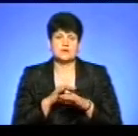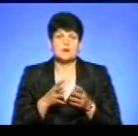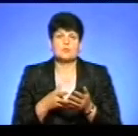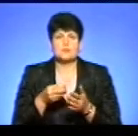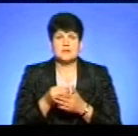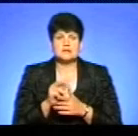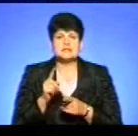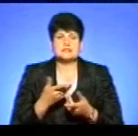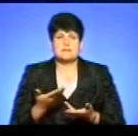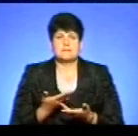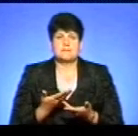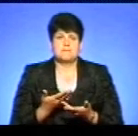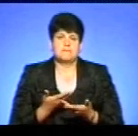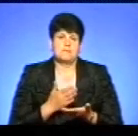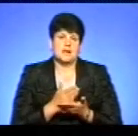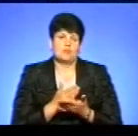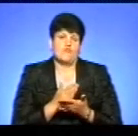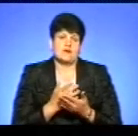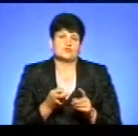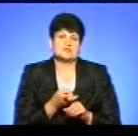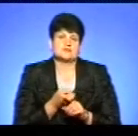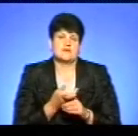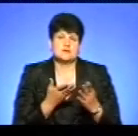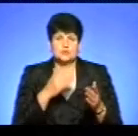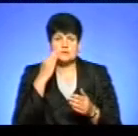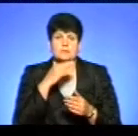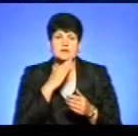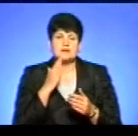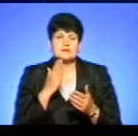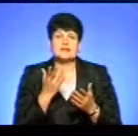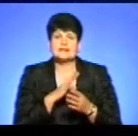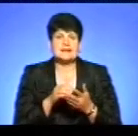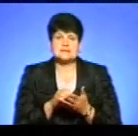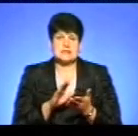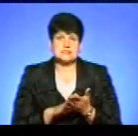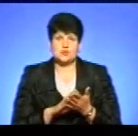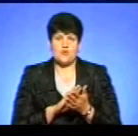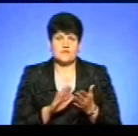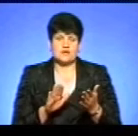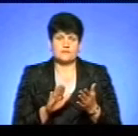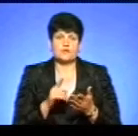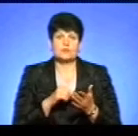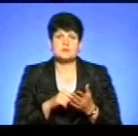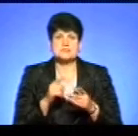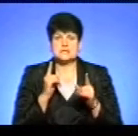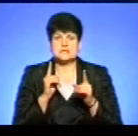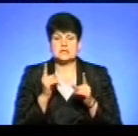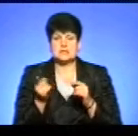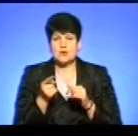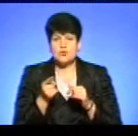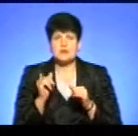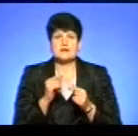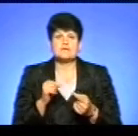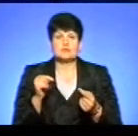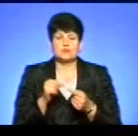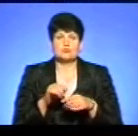за перебування, якщо це стосується, батьків, які не зареєстровані у місті Тернополі, і відповідно